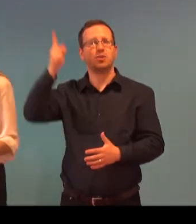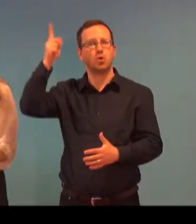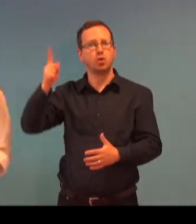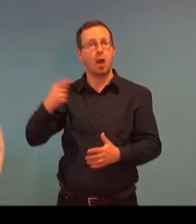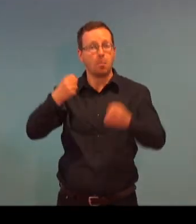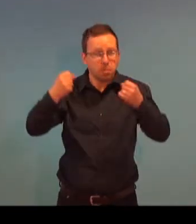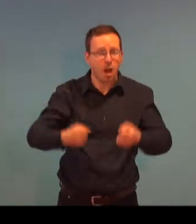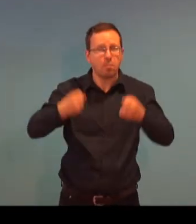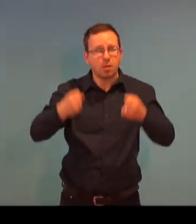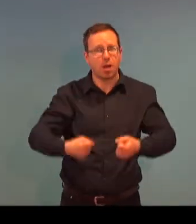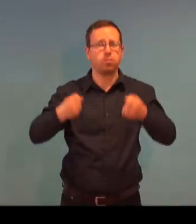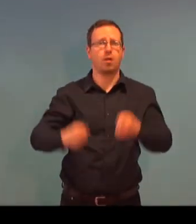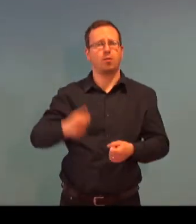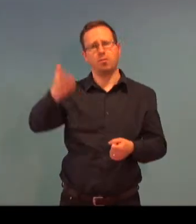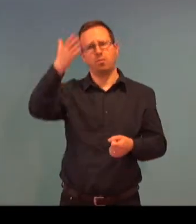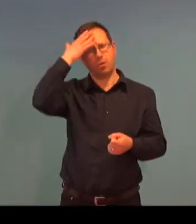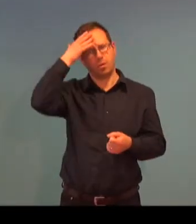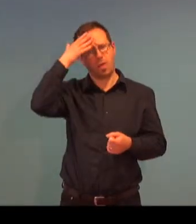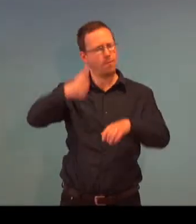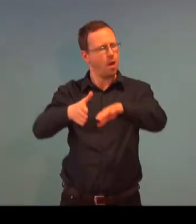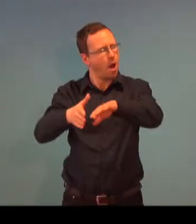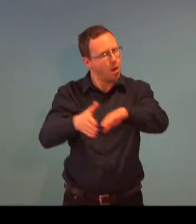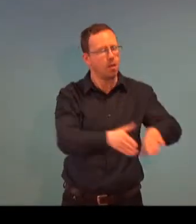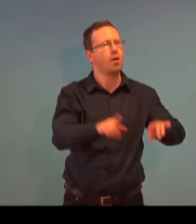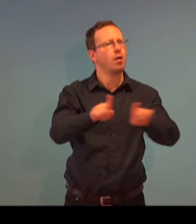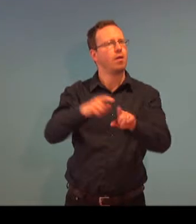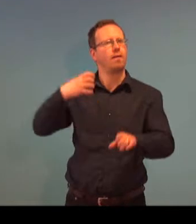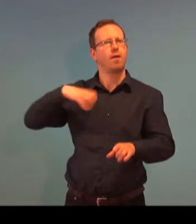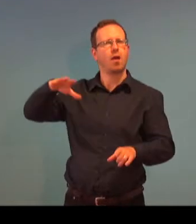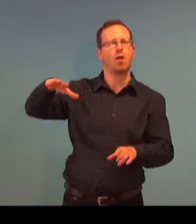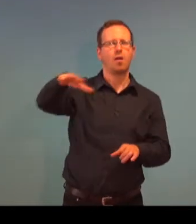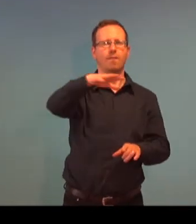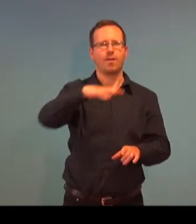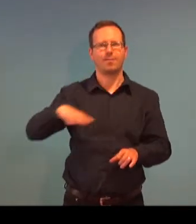Dá se tam možná lépe, než v některých jiných regionách? Je to na vás.